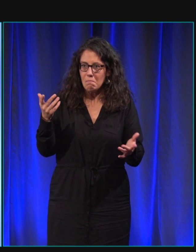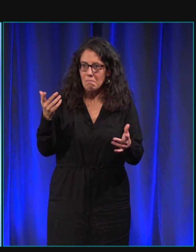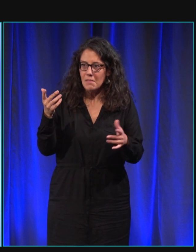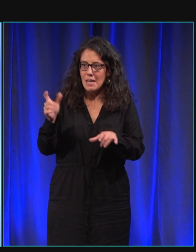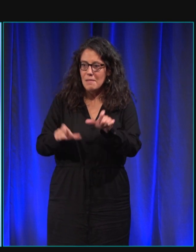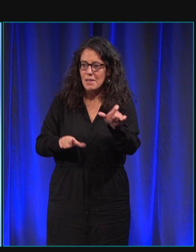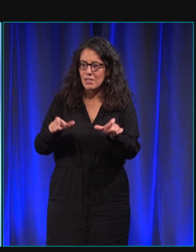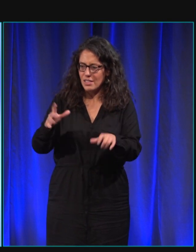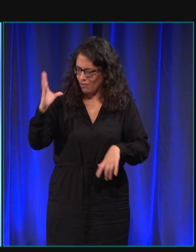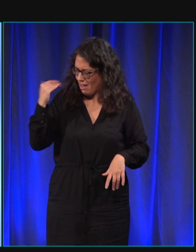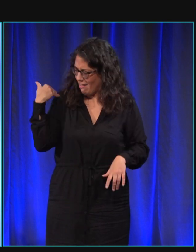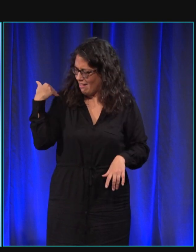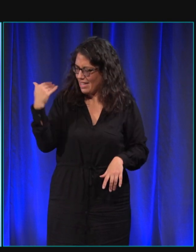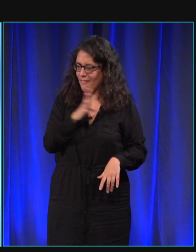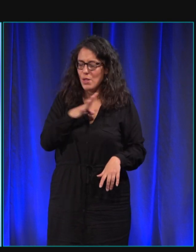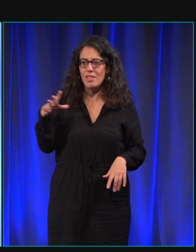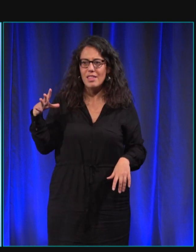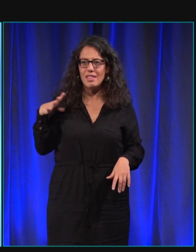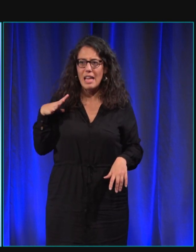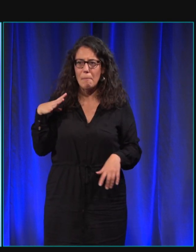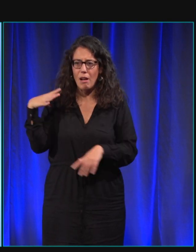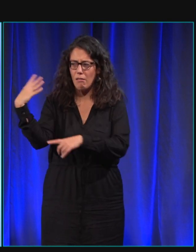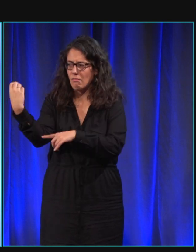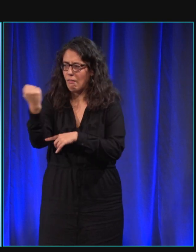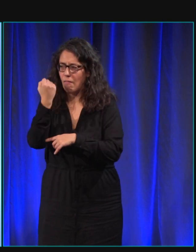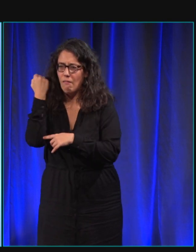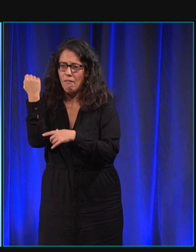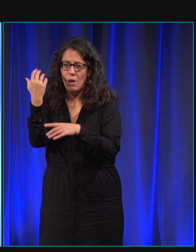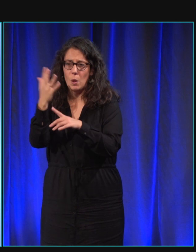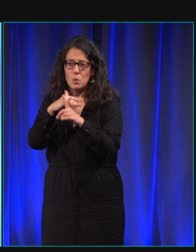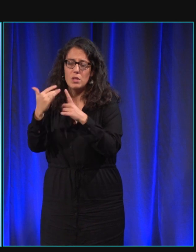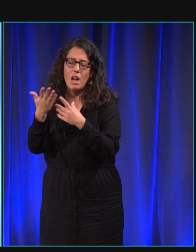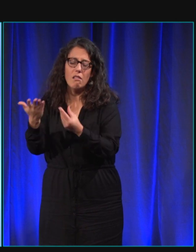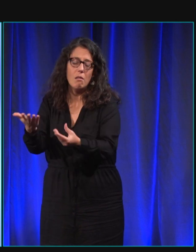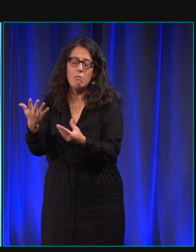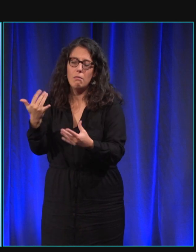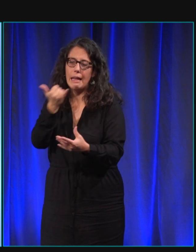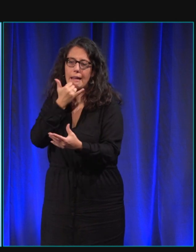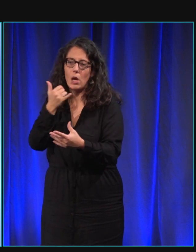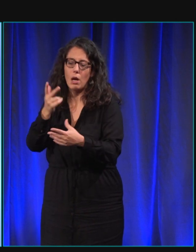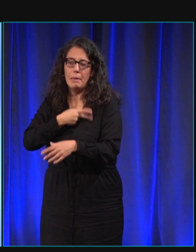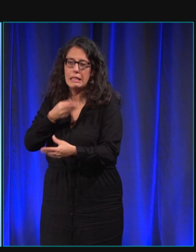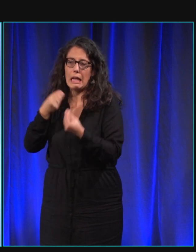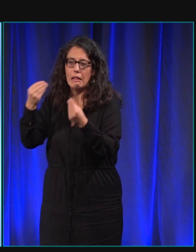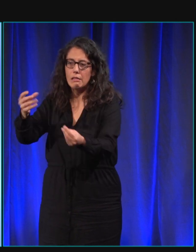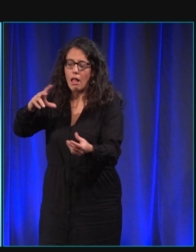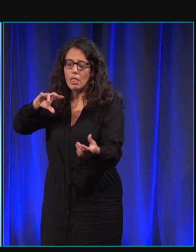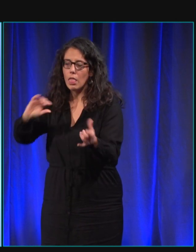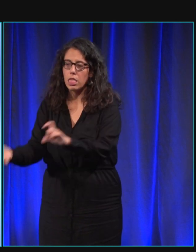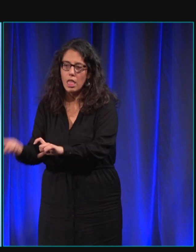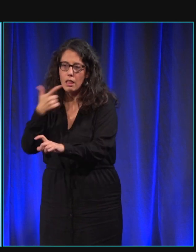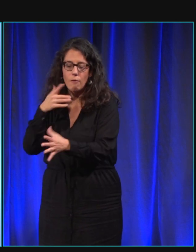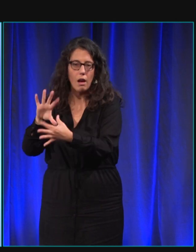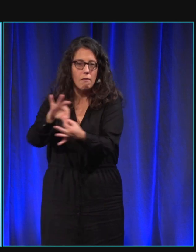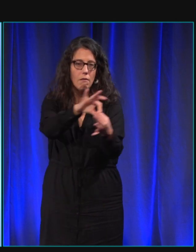stage par exemple il y avait une dame qui était complètement isolée socialement qui avait eu une erreur médicale qui avait chamboulé sa vie et qui n'avait plus de vie sociale